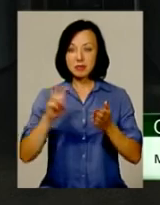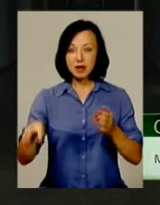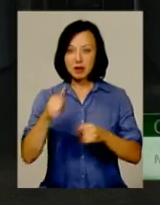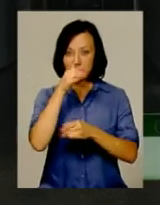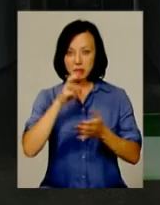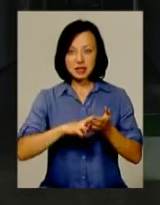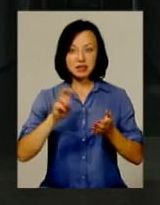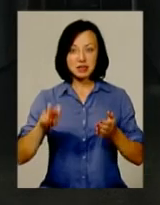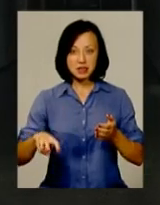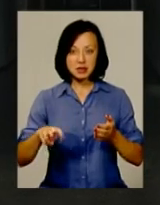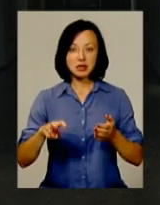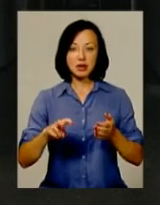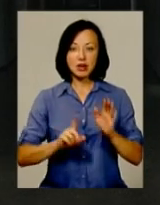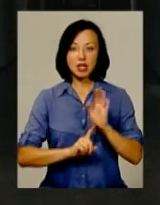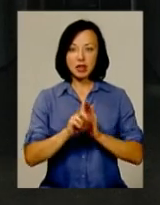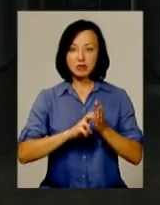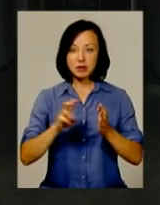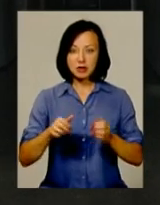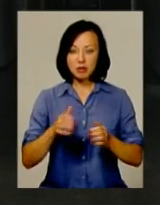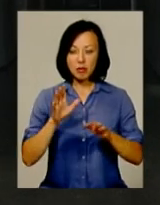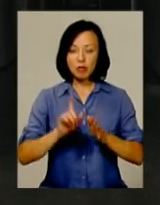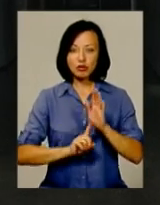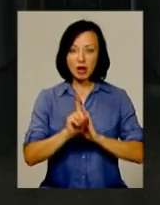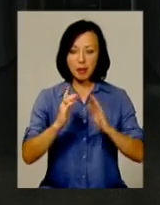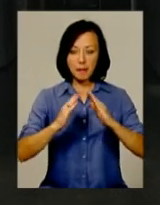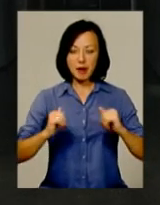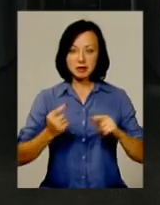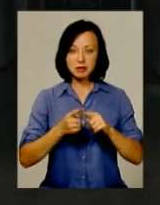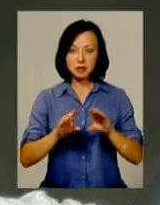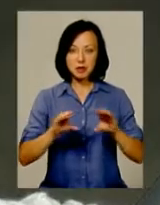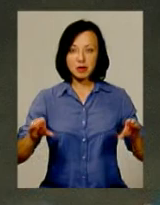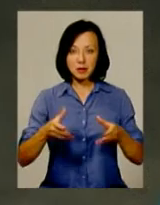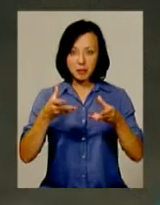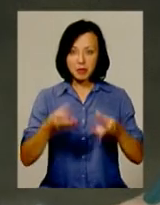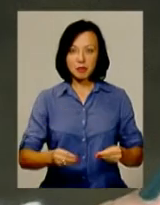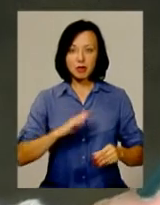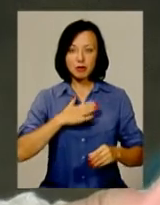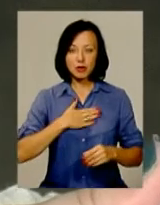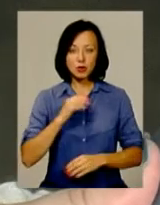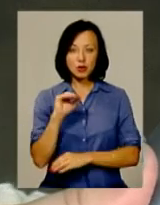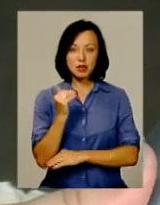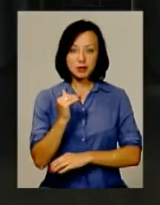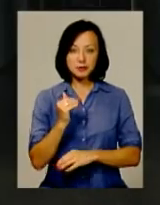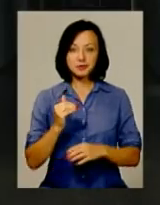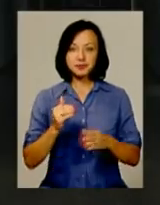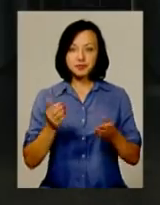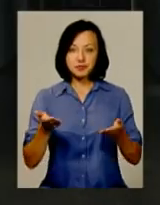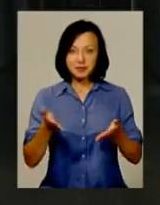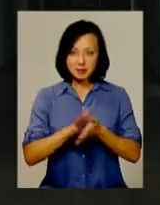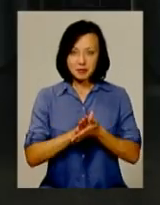потім злізти. Начав приготи, за ним почала падати та я плита. Прибила мою дитину. Зогнутим